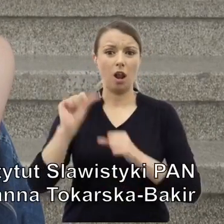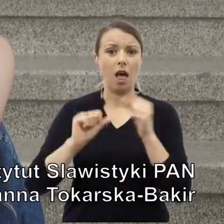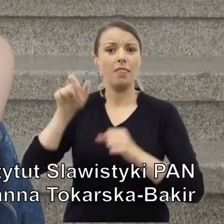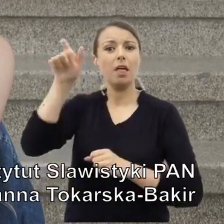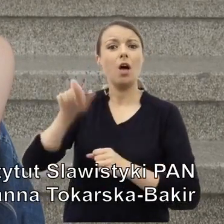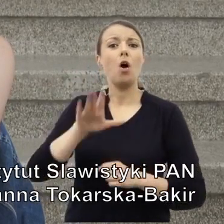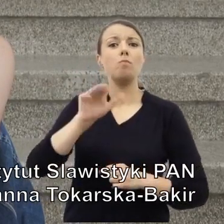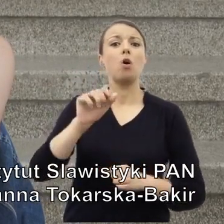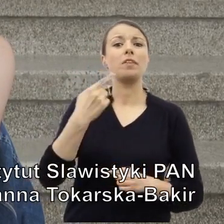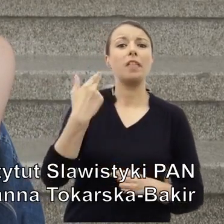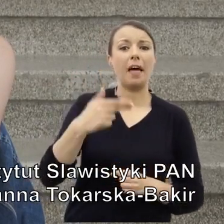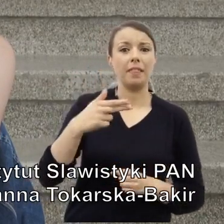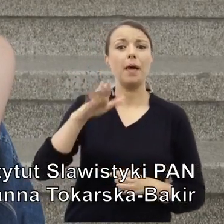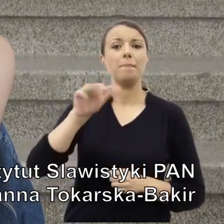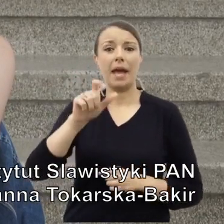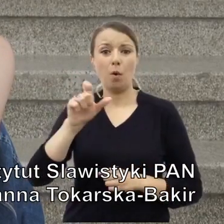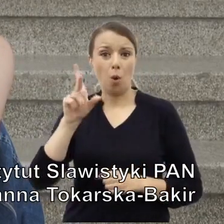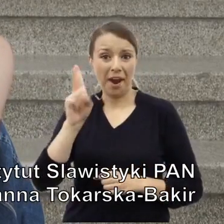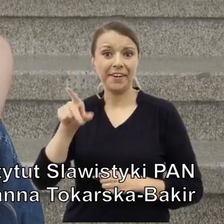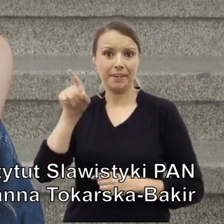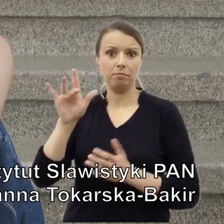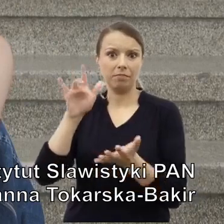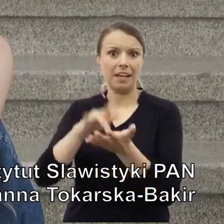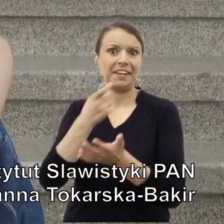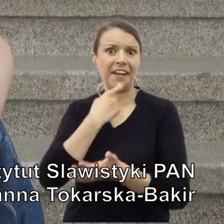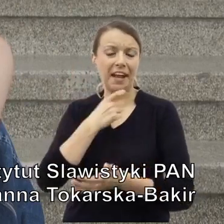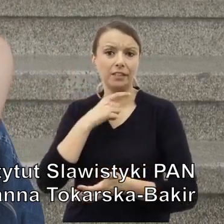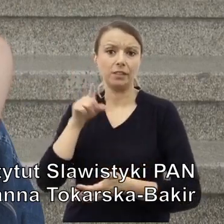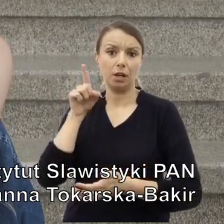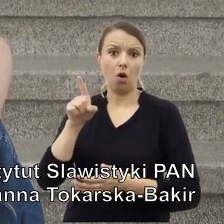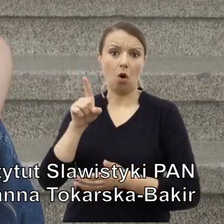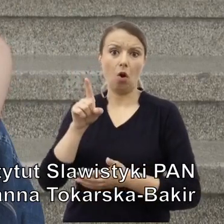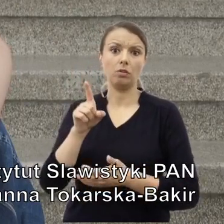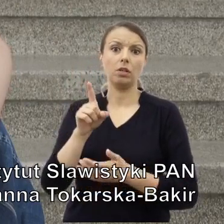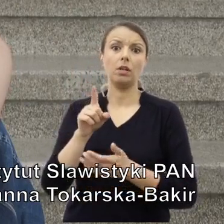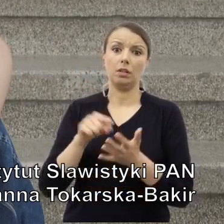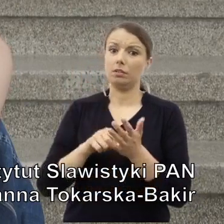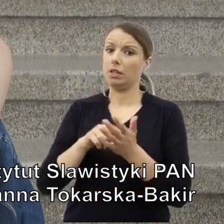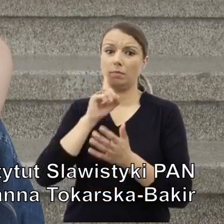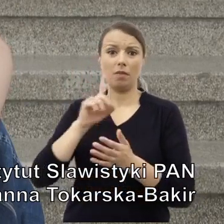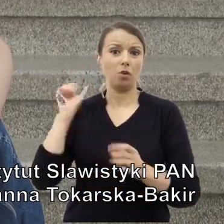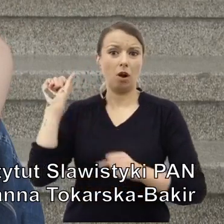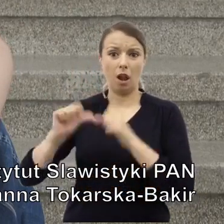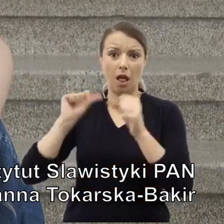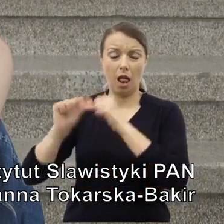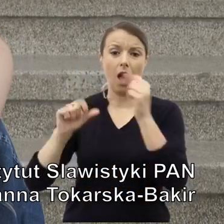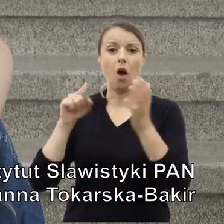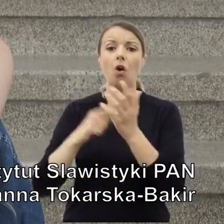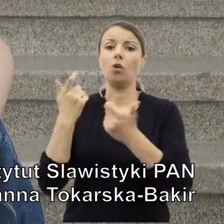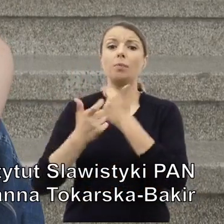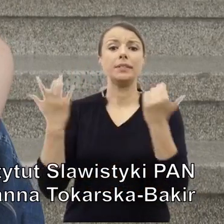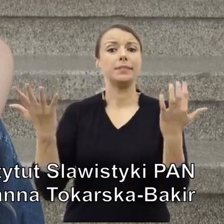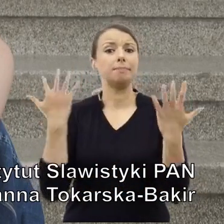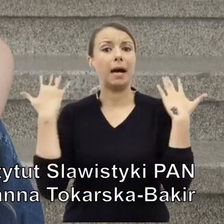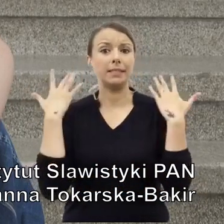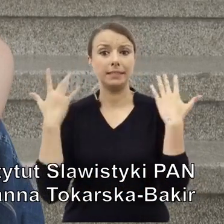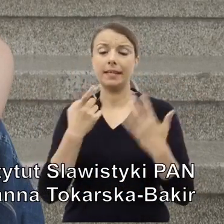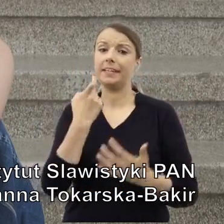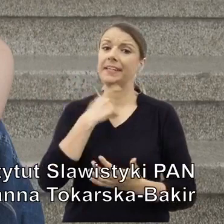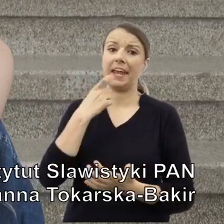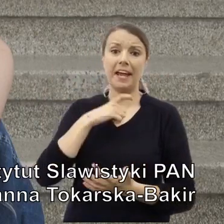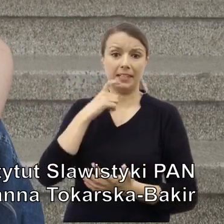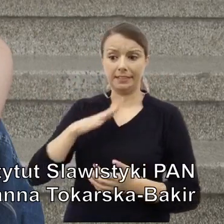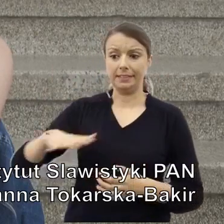Białek w Kielcach. Ten spacer przez Kielce, spacer, do którego każdy może się